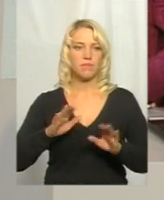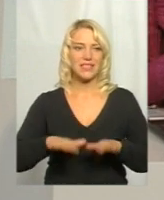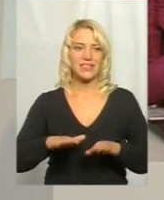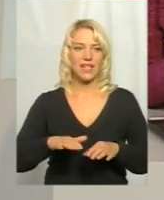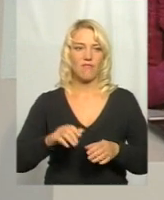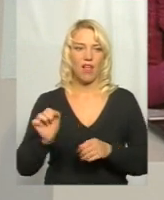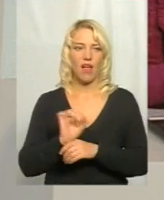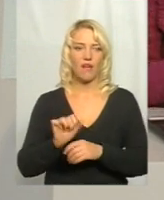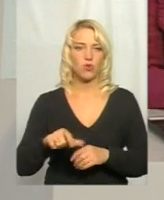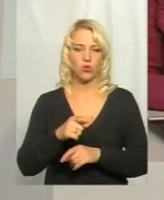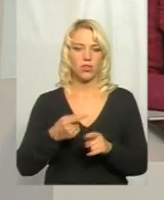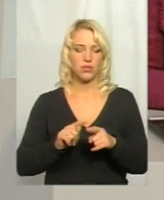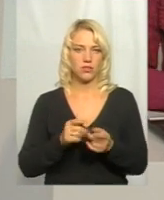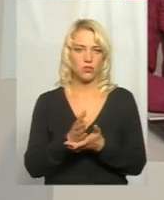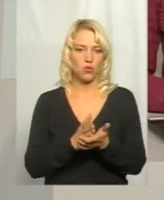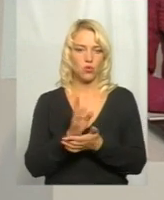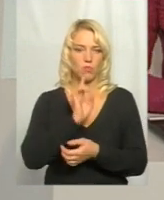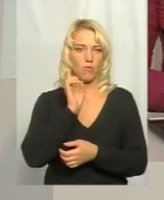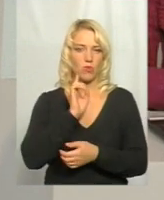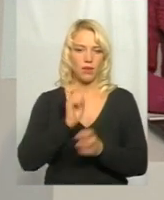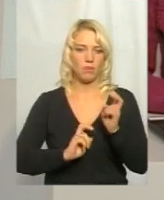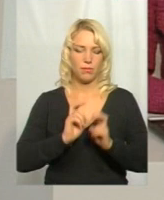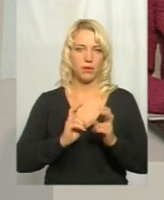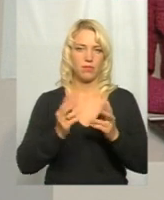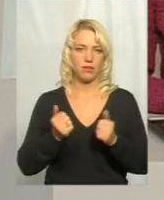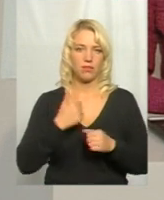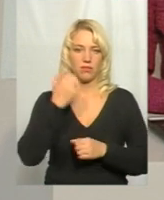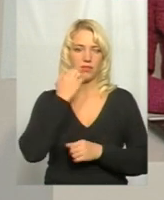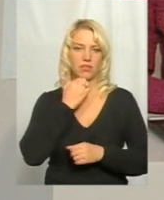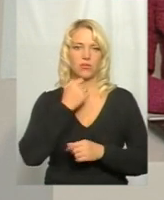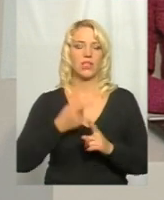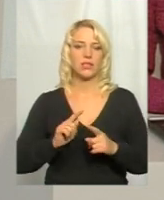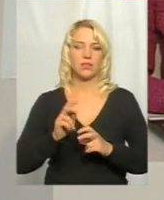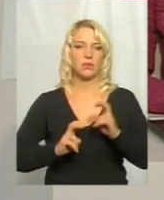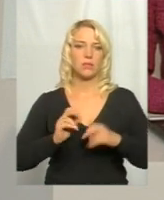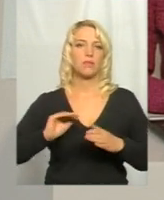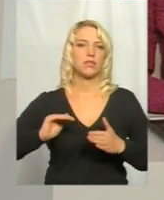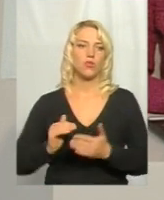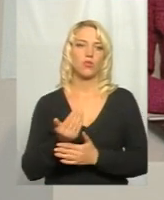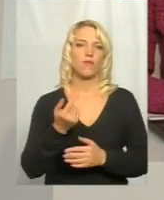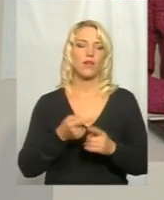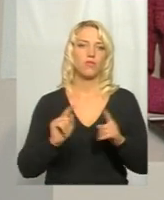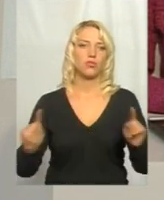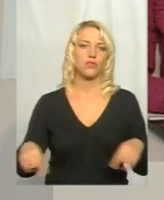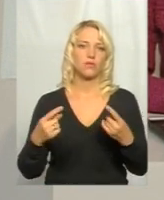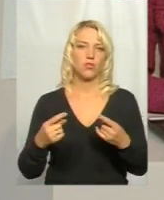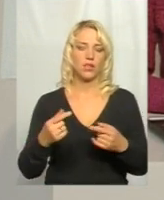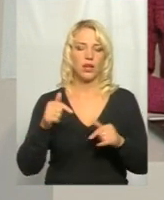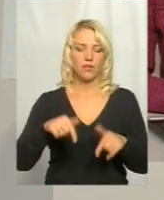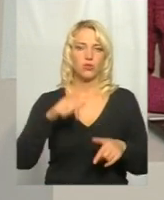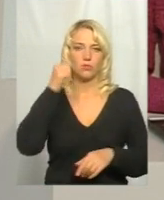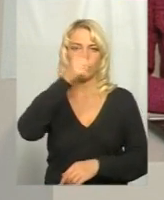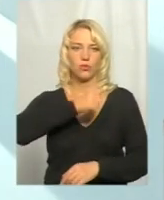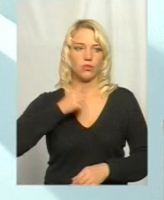що воно молоде зовсім. Молоде підприємство, так, дякую, пані Олена. Підприємство нове, новостворене, ми його створіли в цьому